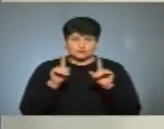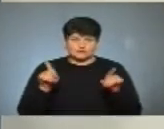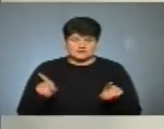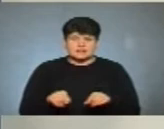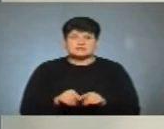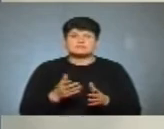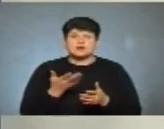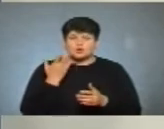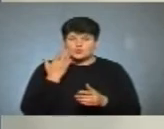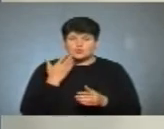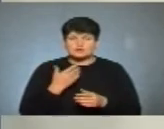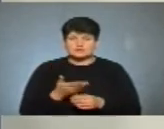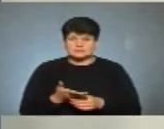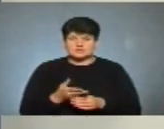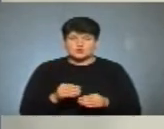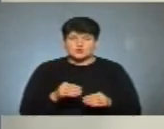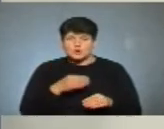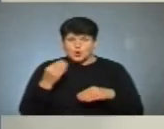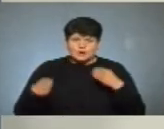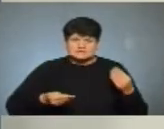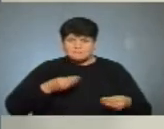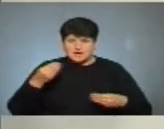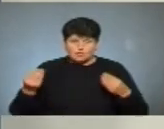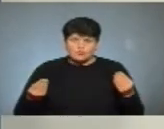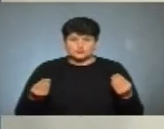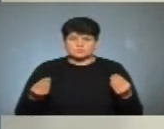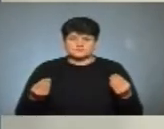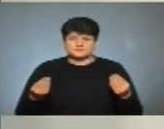розпаковуються оці, відповідно,